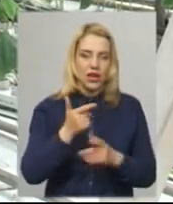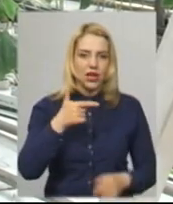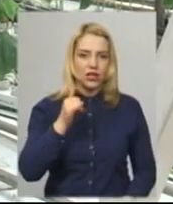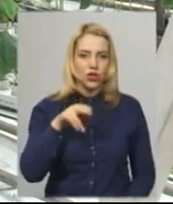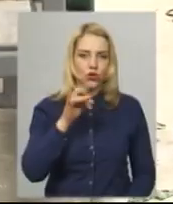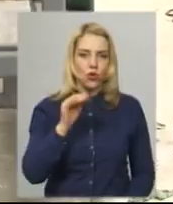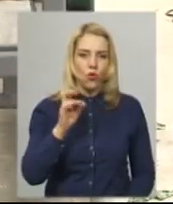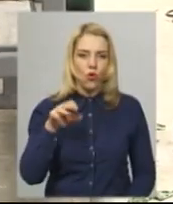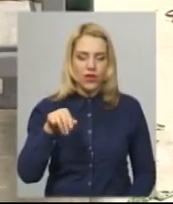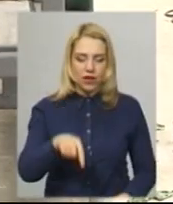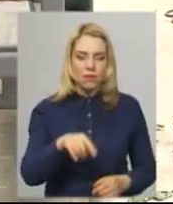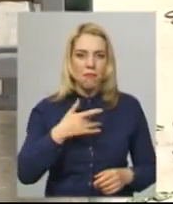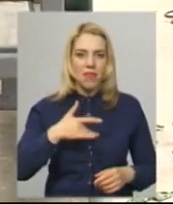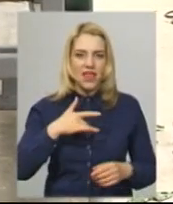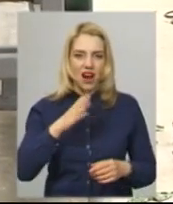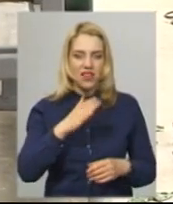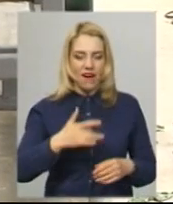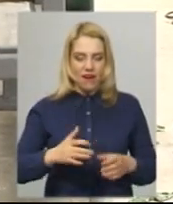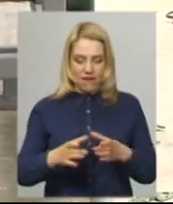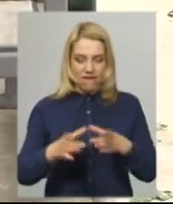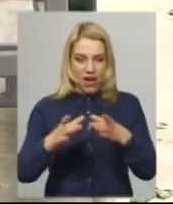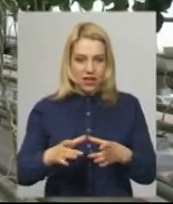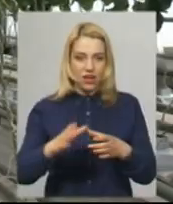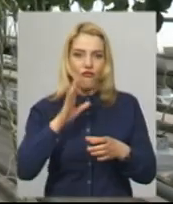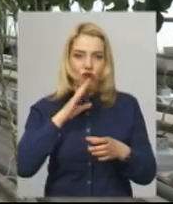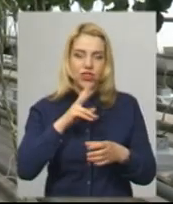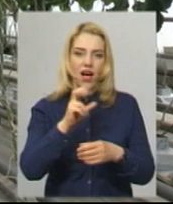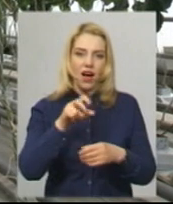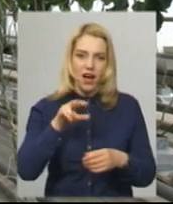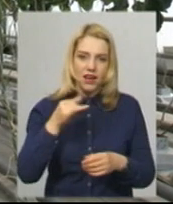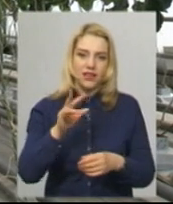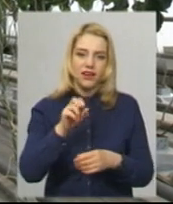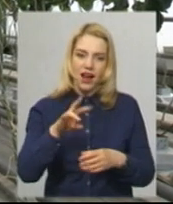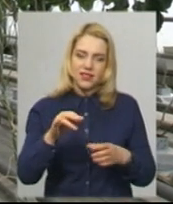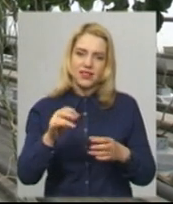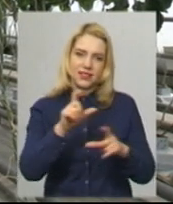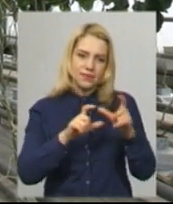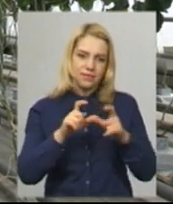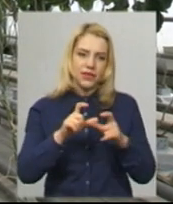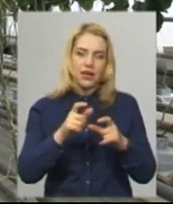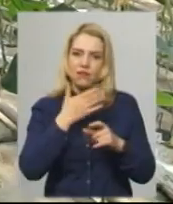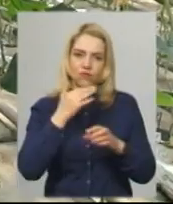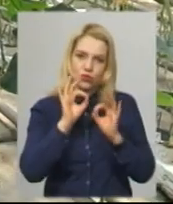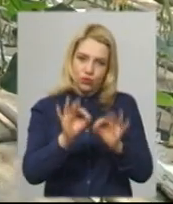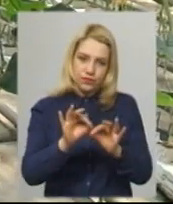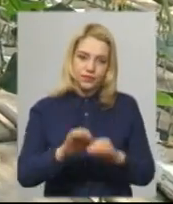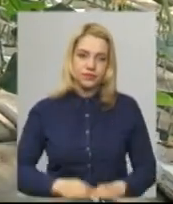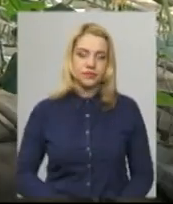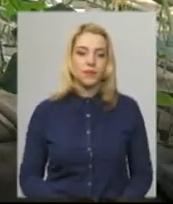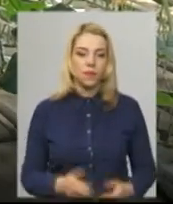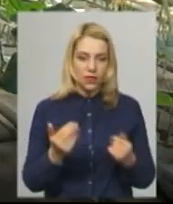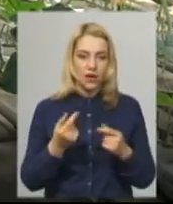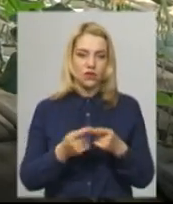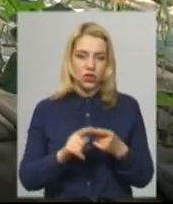Огорщики з мінеральною ватою разом із теплою водою додаються калій, кальцій та всі необхідні рослинні мінерали без додавання хімічних препаратів. Так,